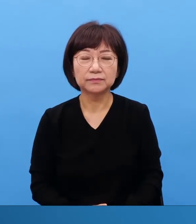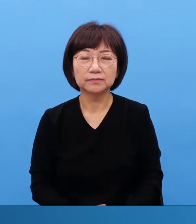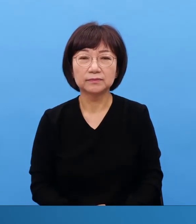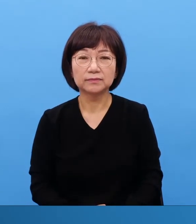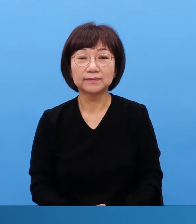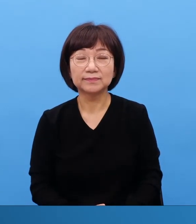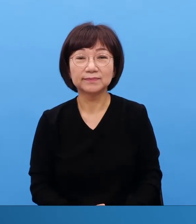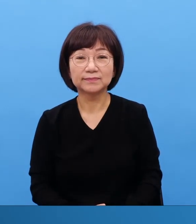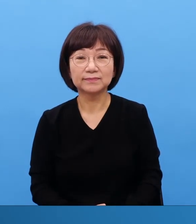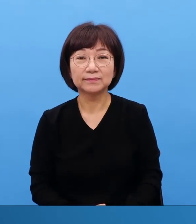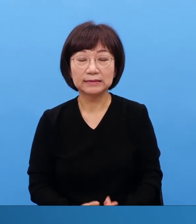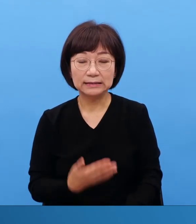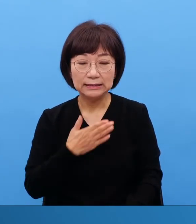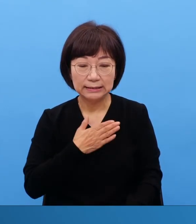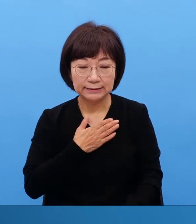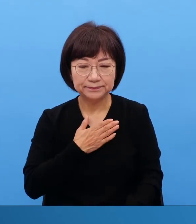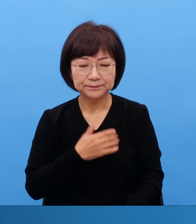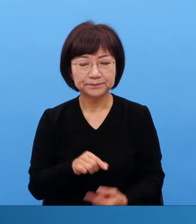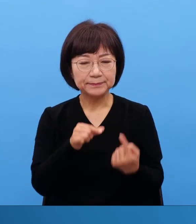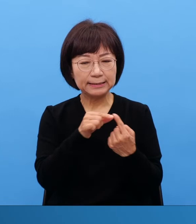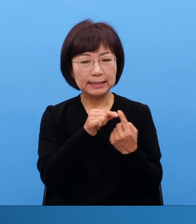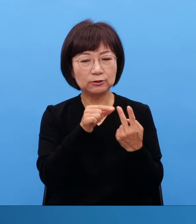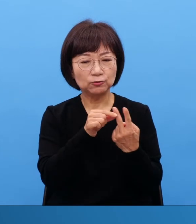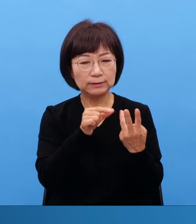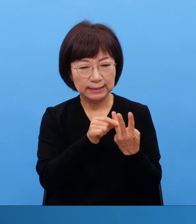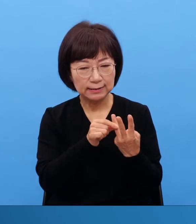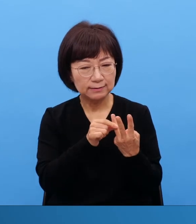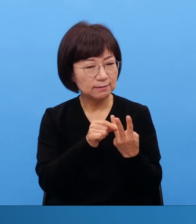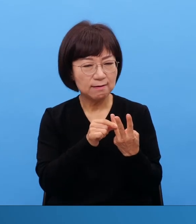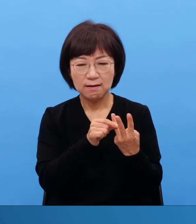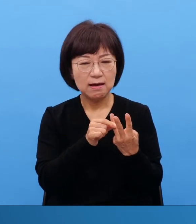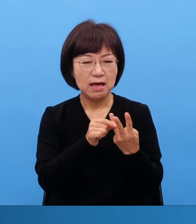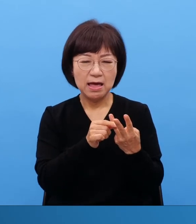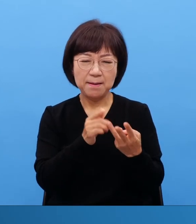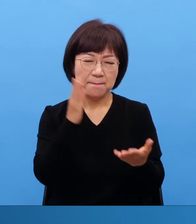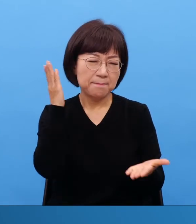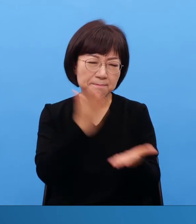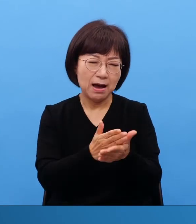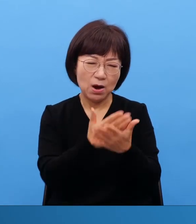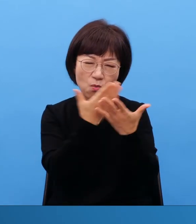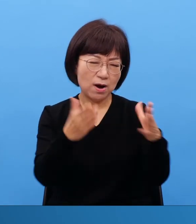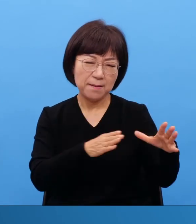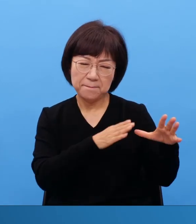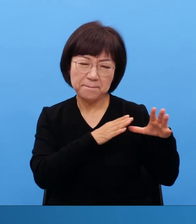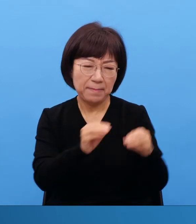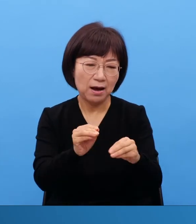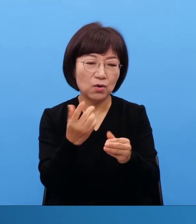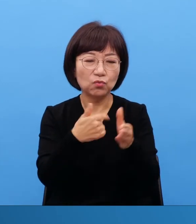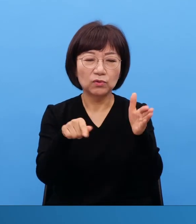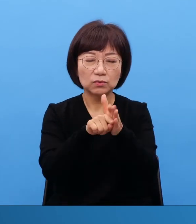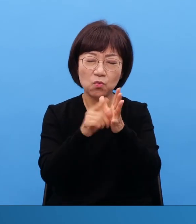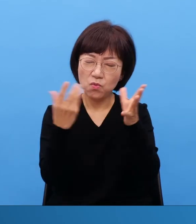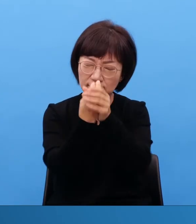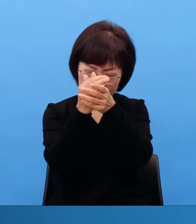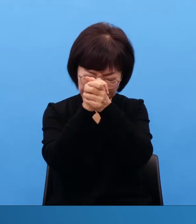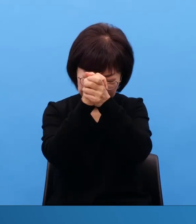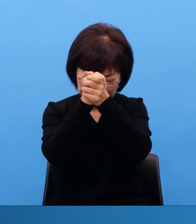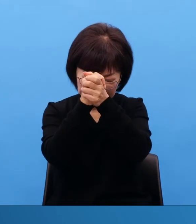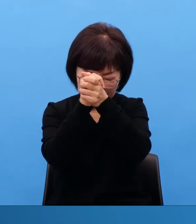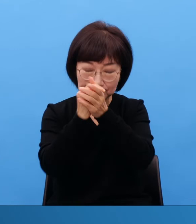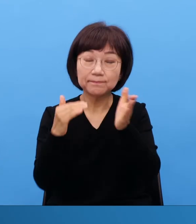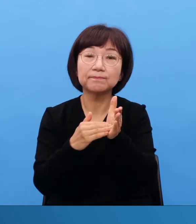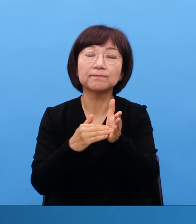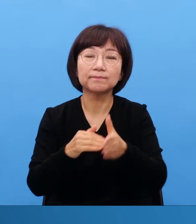저는 이 세계를 없애기를 완전히 기도한 겁니다 하세요 장로님들이 하셔야 돼요